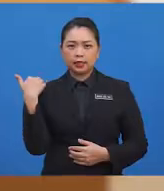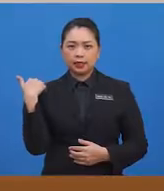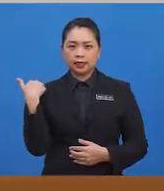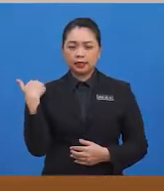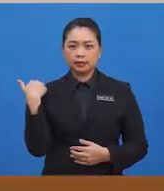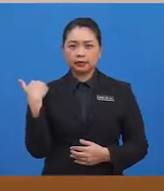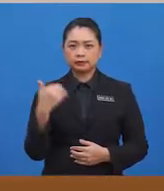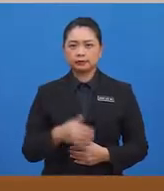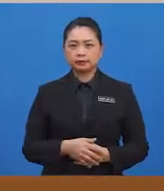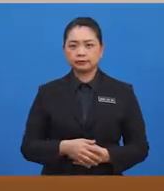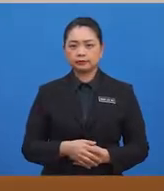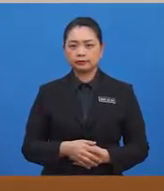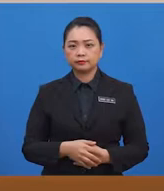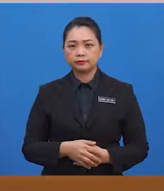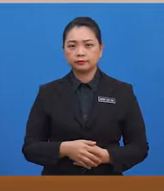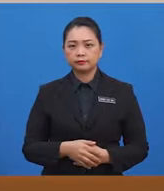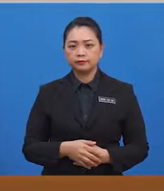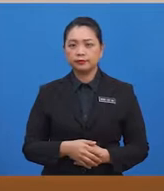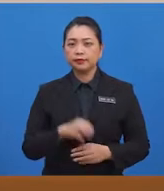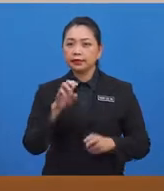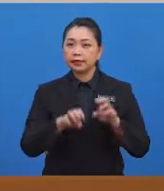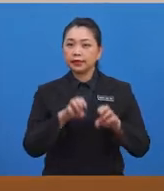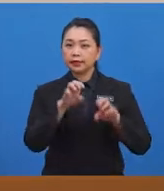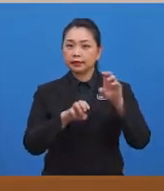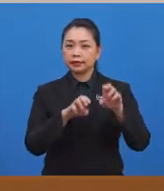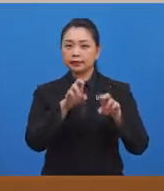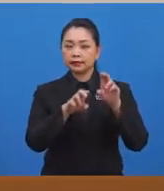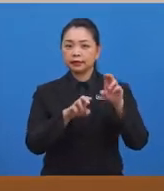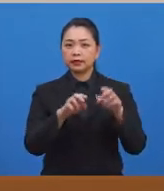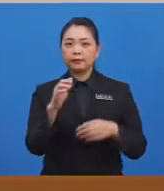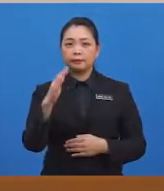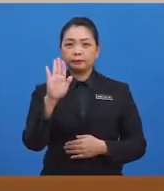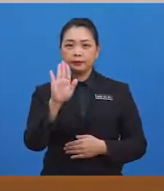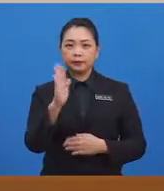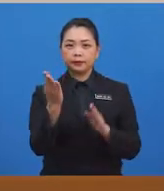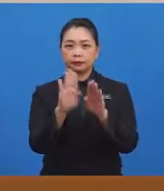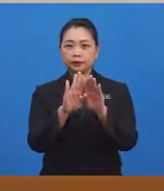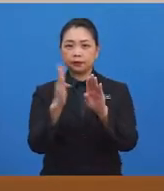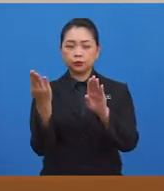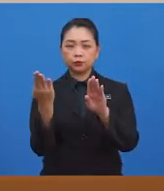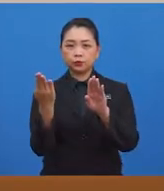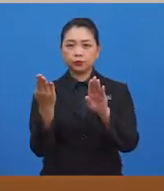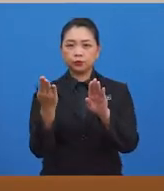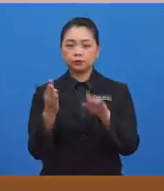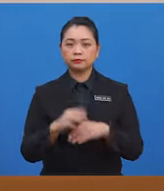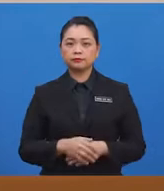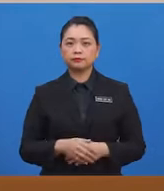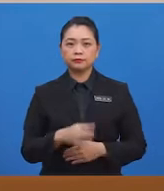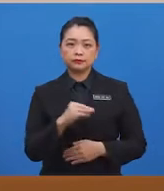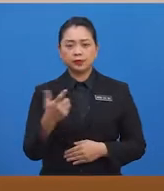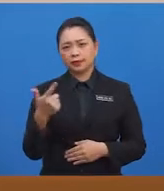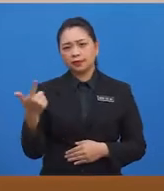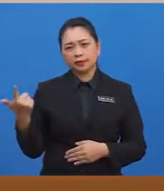Ada banyak lagi objek yang murid-murid boleh kenalpasti jenis-jenis garisan yang